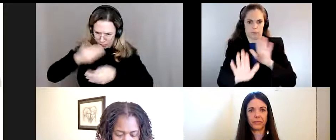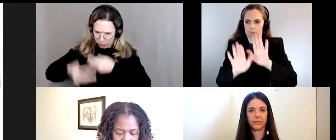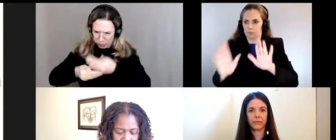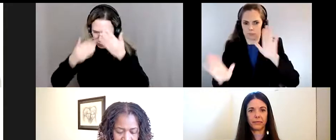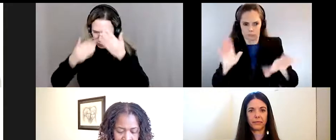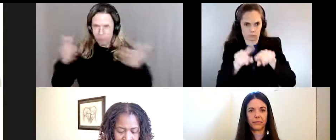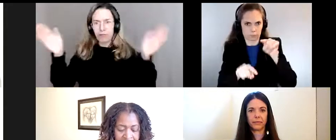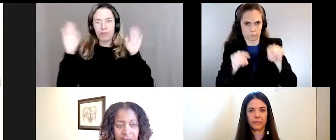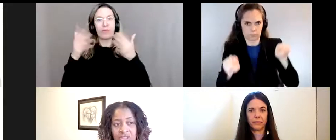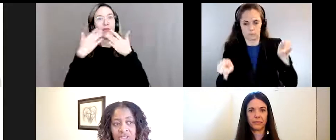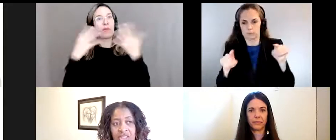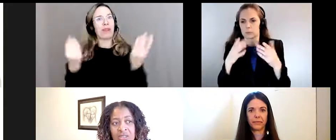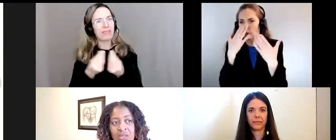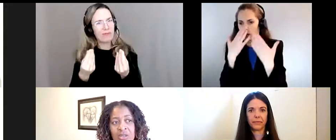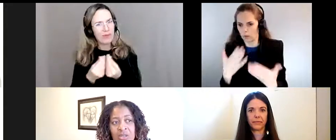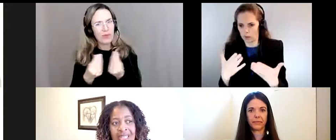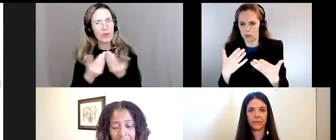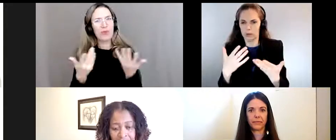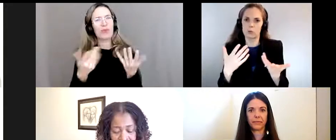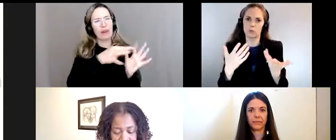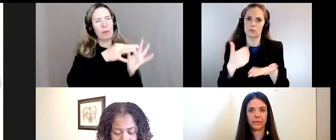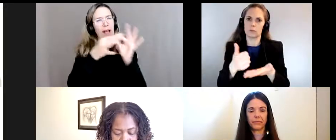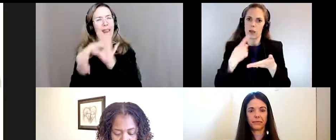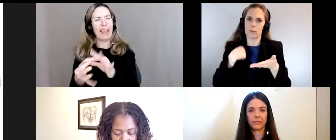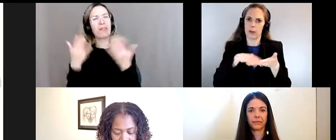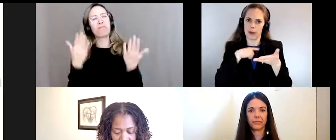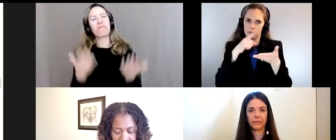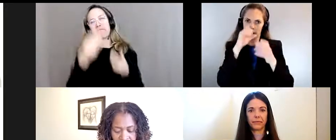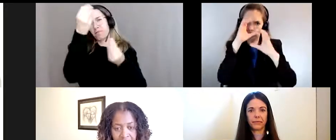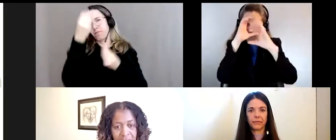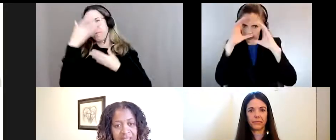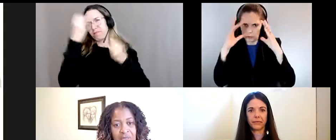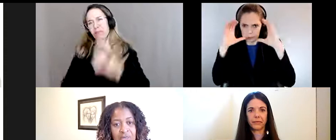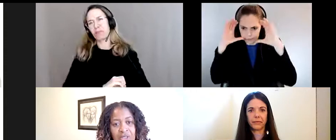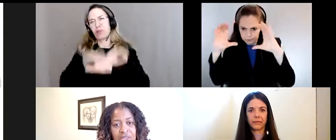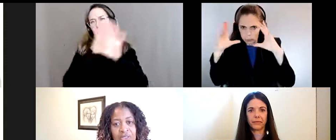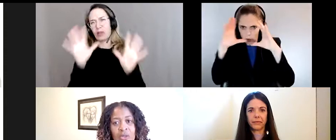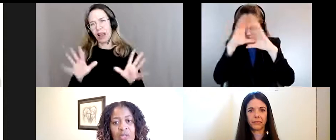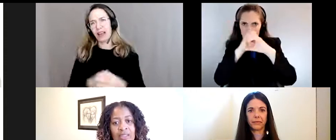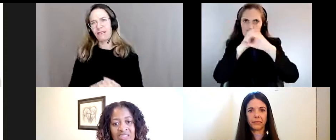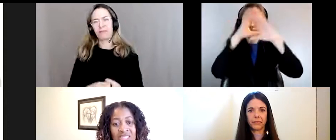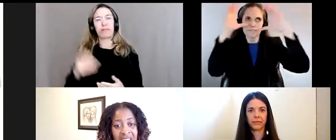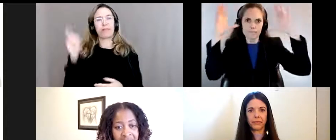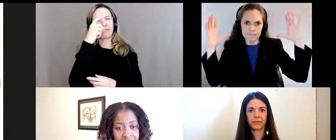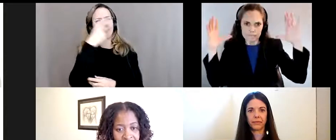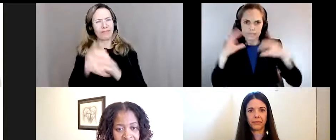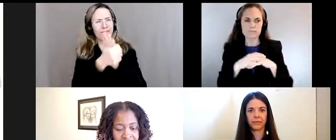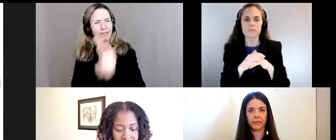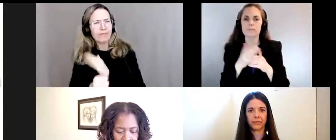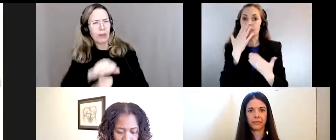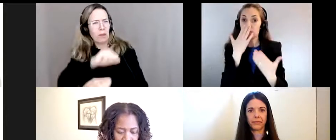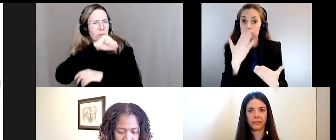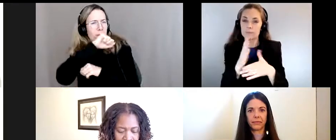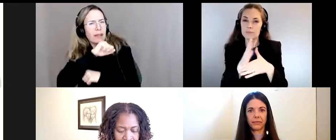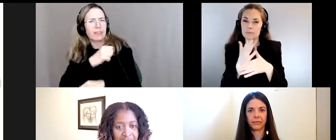Merci d'avoir éclairé ces liens. Merci d'avoir partagé votre expertise, votre passion,